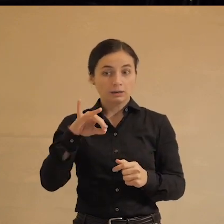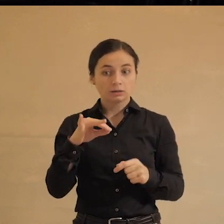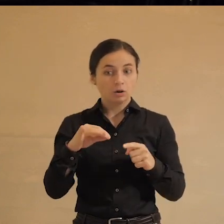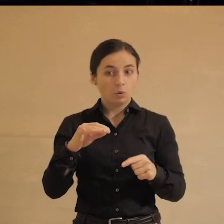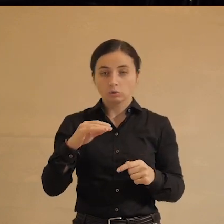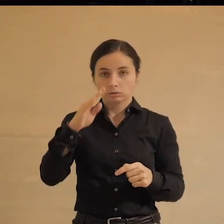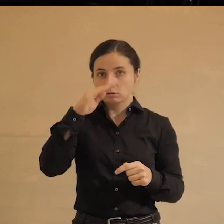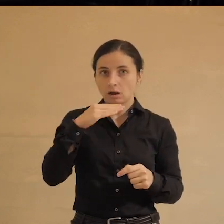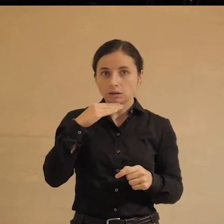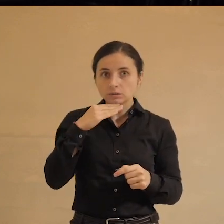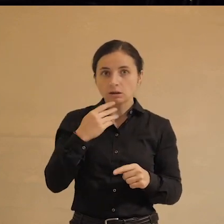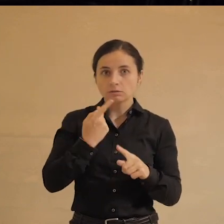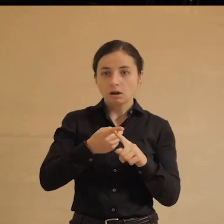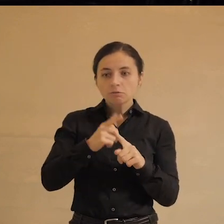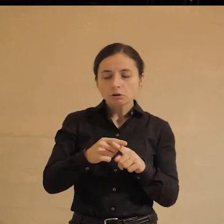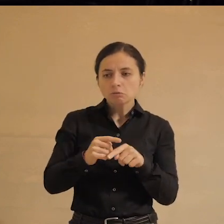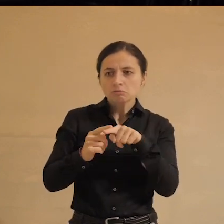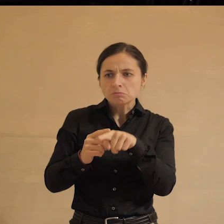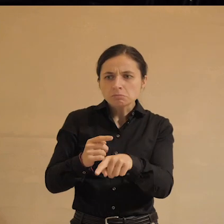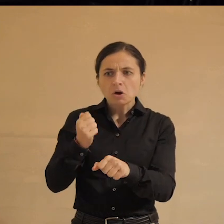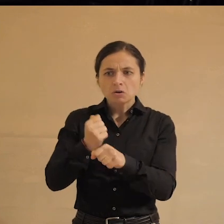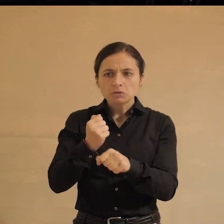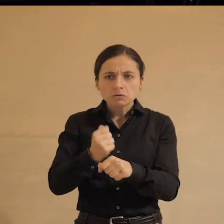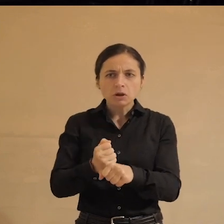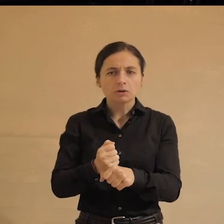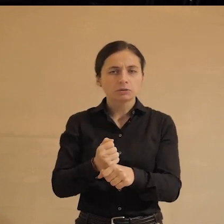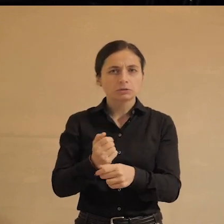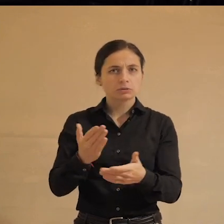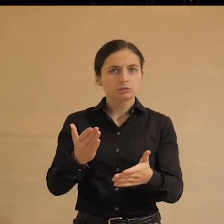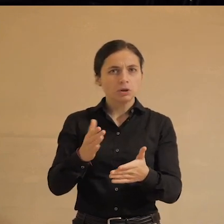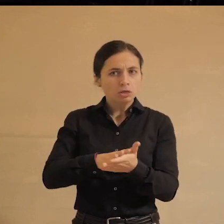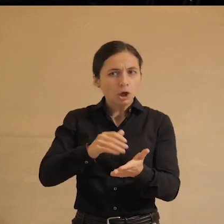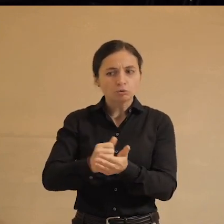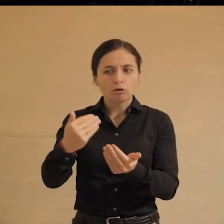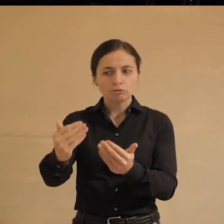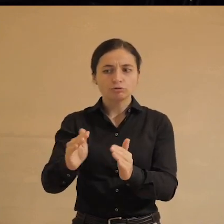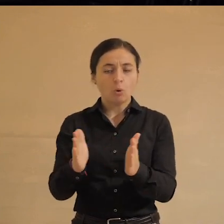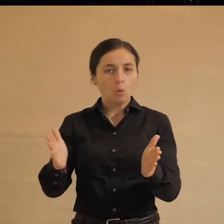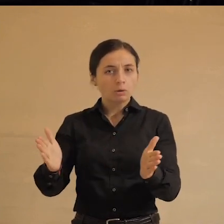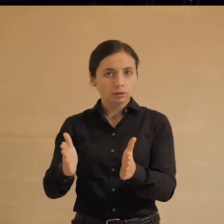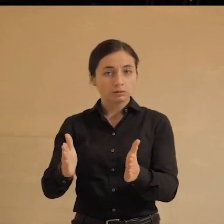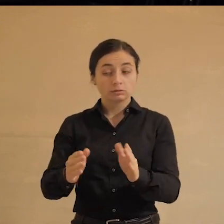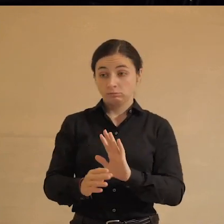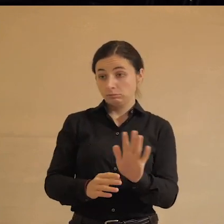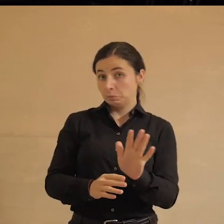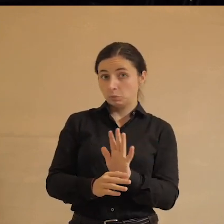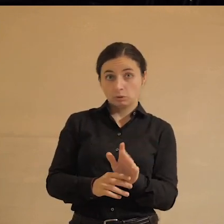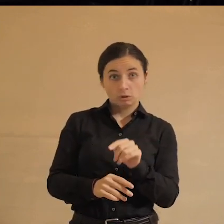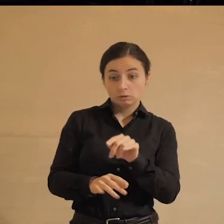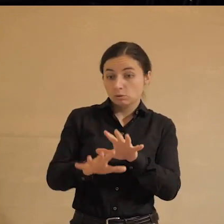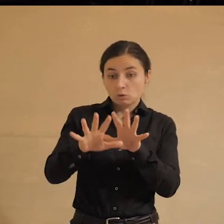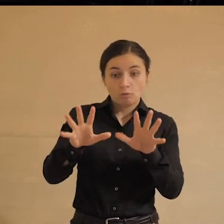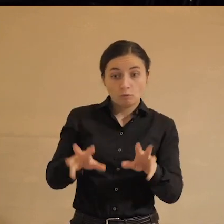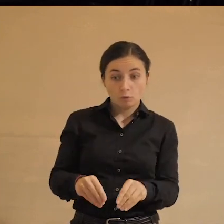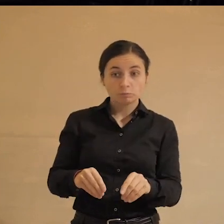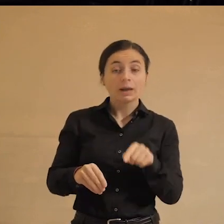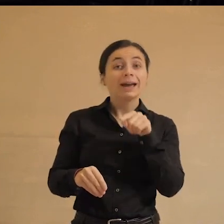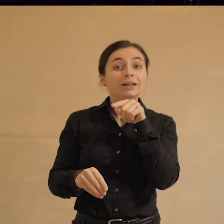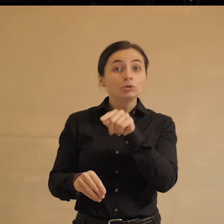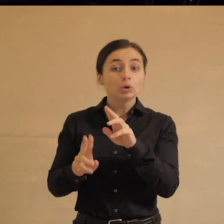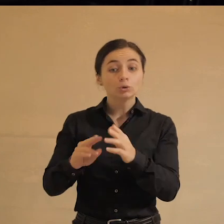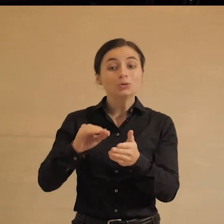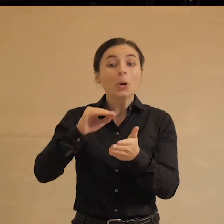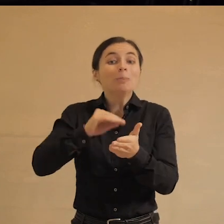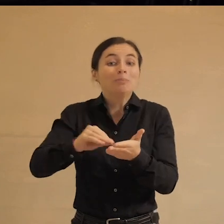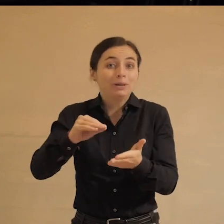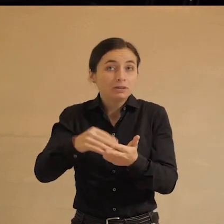отец-тиран, который совершает какую-то, так сказать, violation of her privacy, нарушение ее границ. Нет, это, в общем, тот, кто пишет,